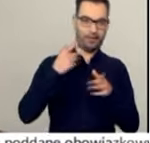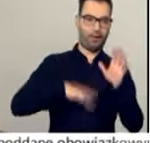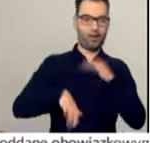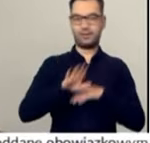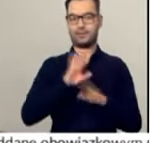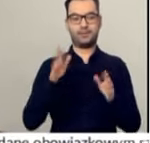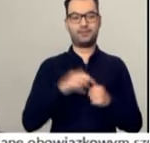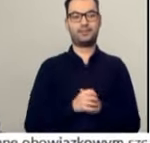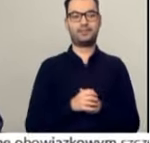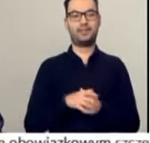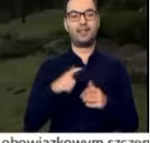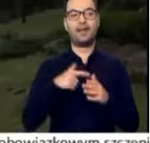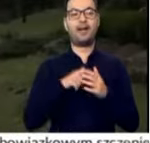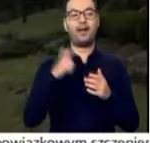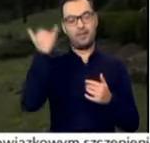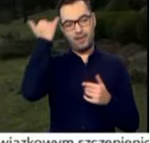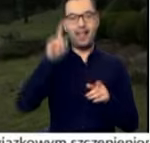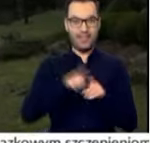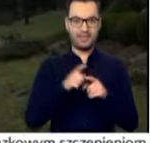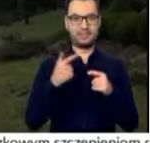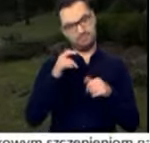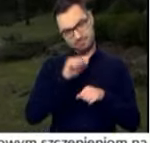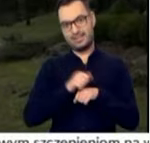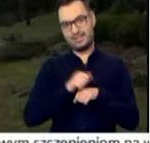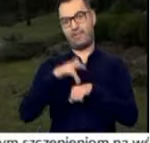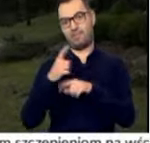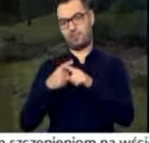wpadka była też przyczynkiem czegoś pozytywnego.